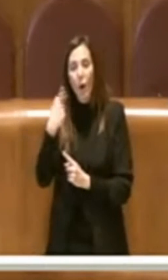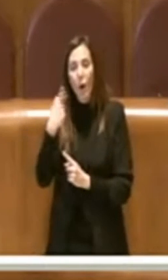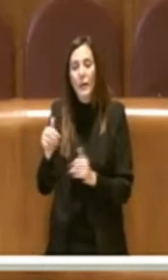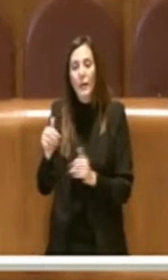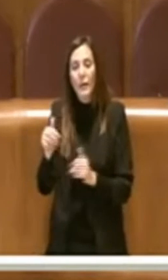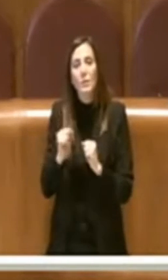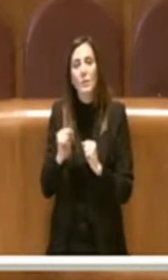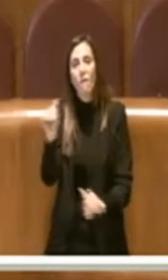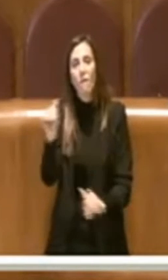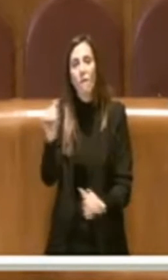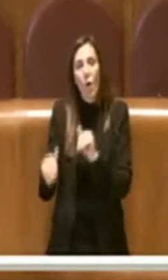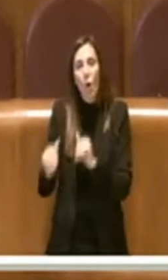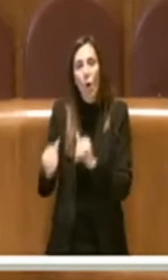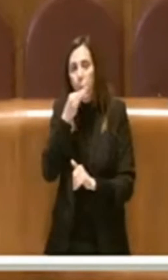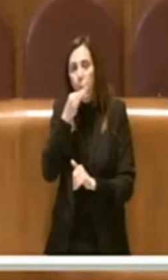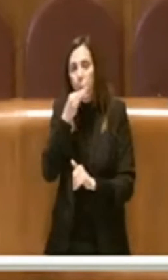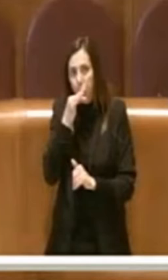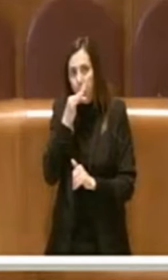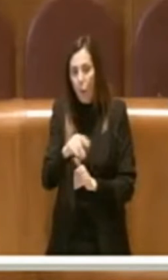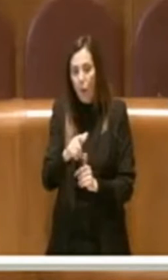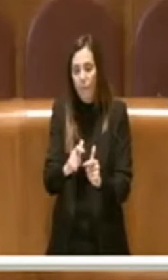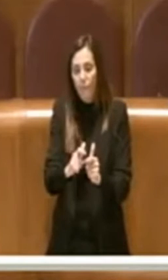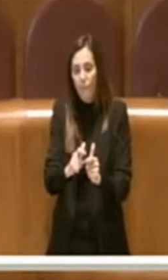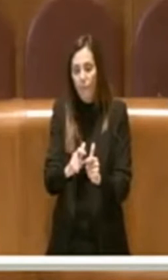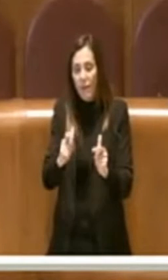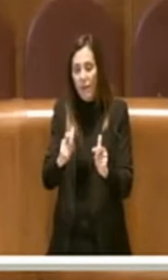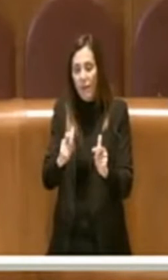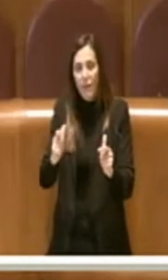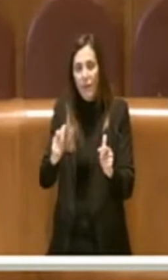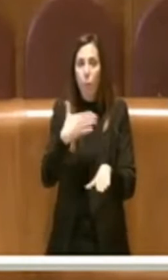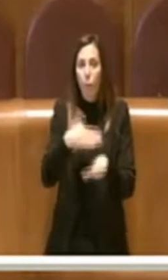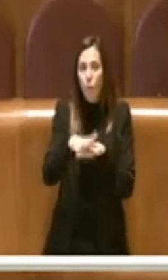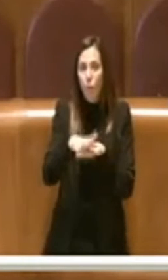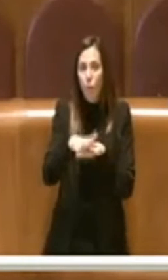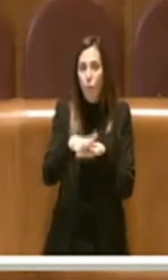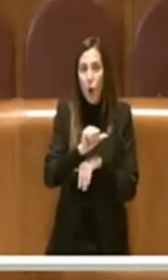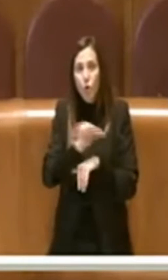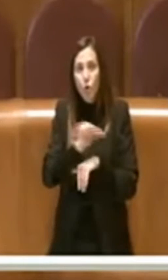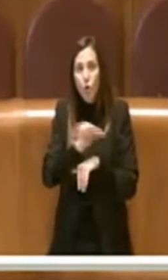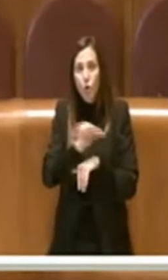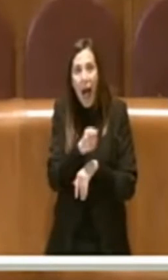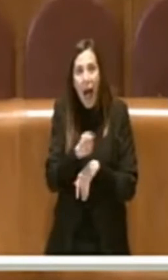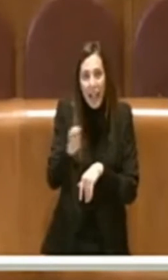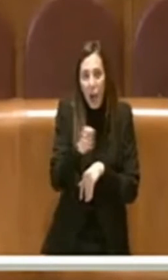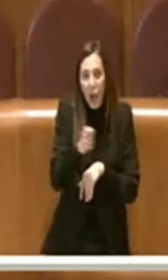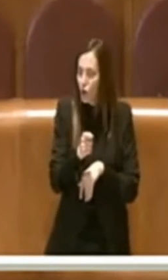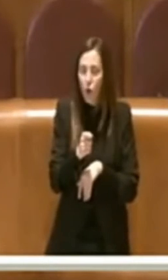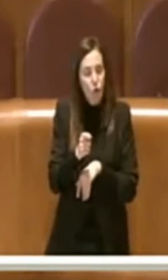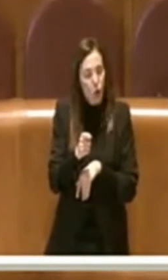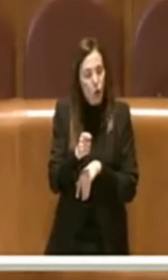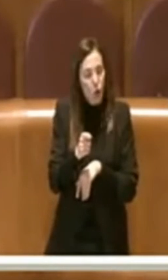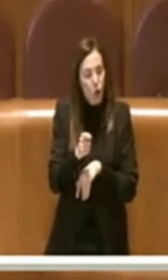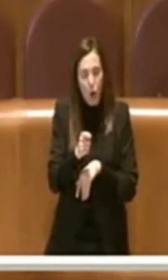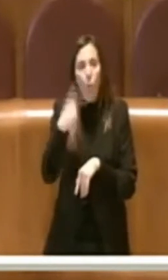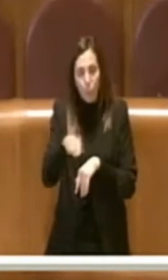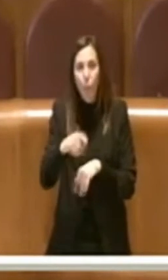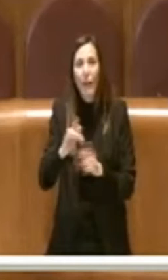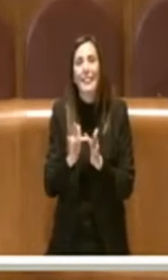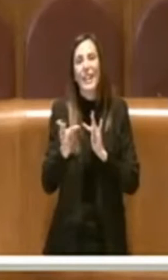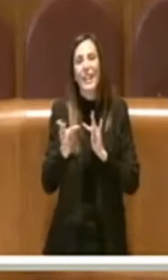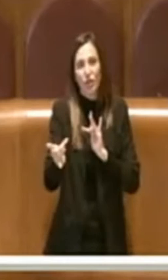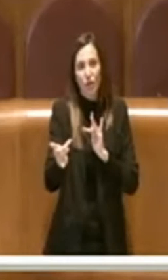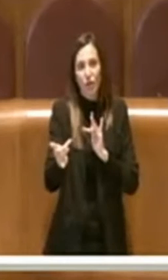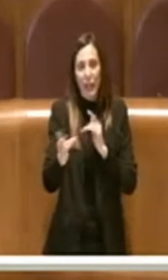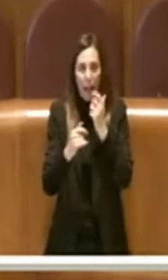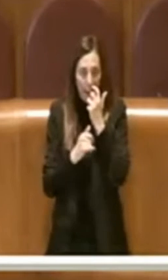voto possano estendersi anche con modalità non solo analogiche ma anche attraverso modalità digitali.